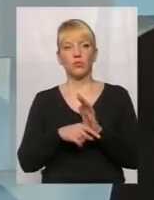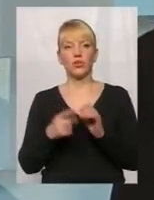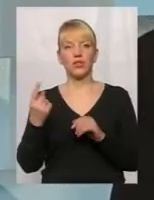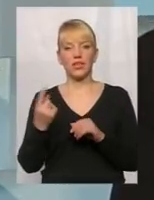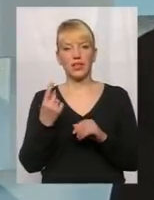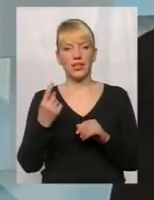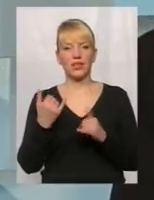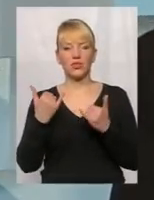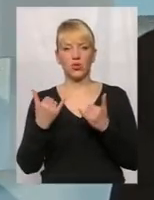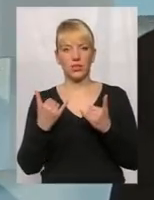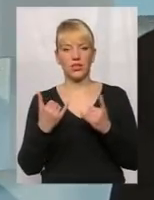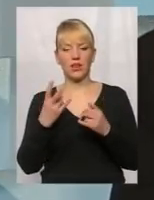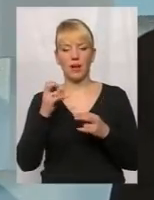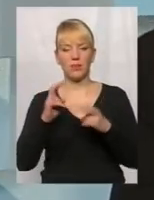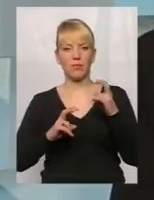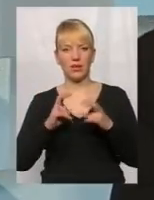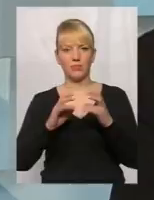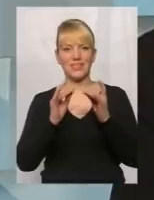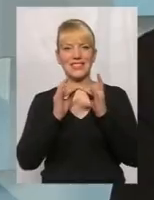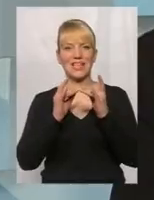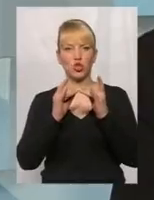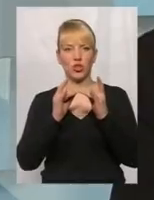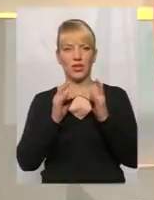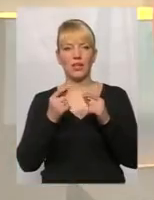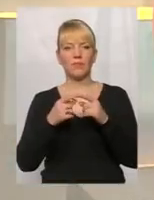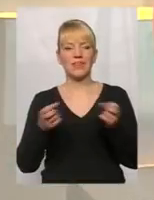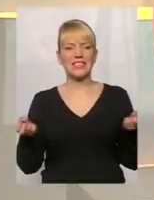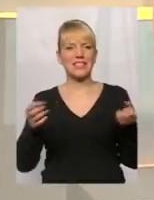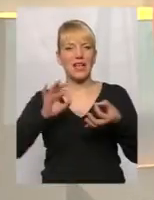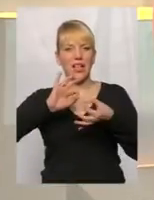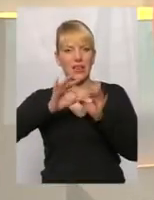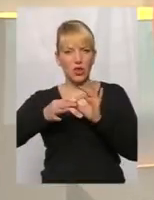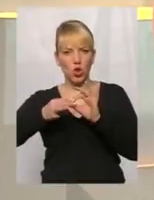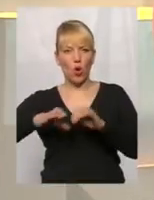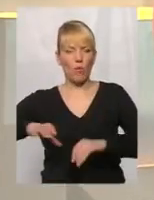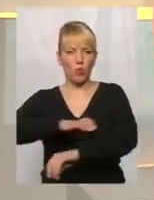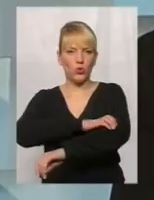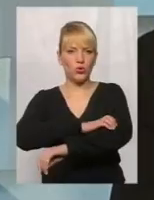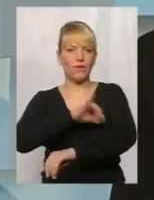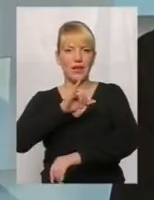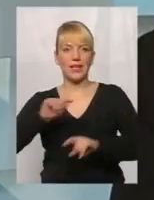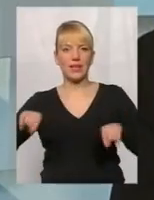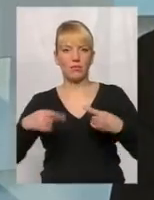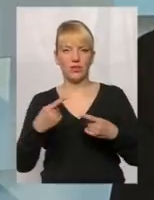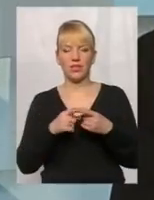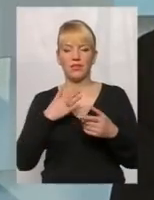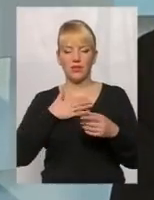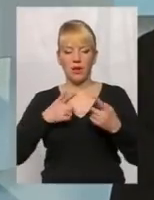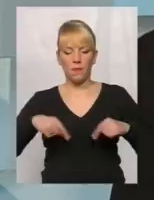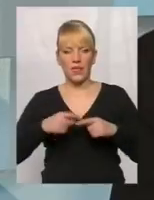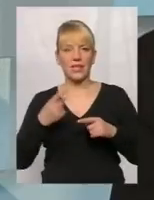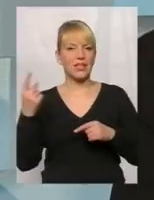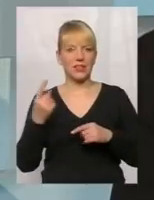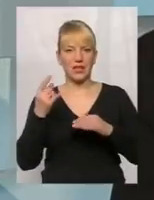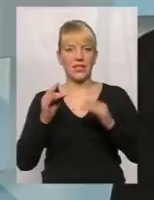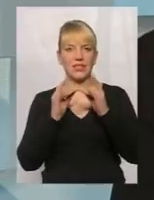сьогодні на підприємстві стаціонар первинного складного протезування та реабілітації. В нашій галузі це єдиний стаціонар, який